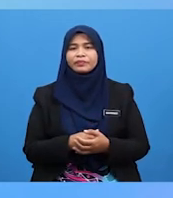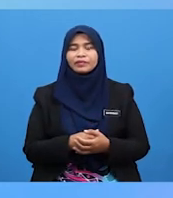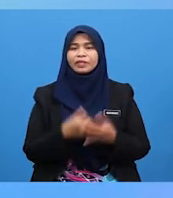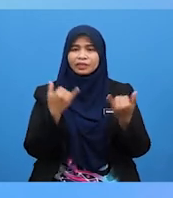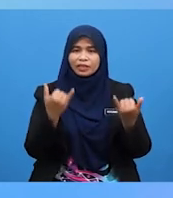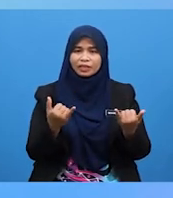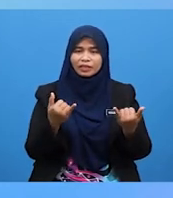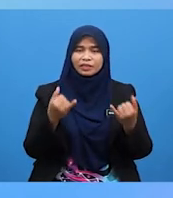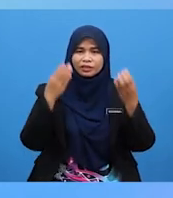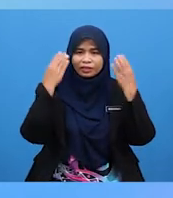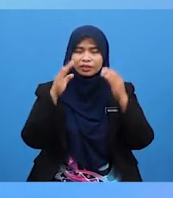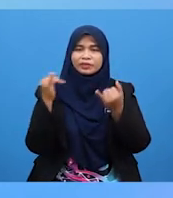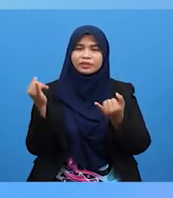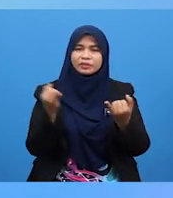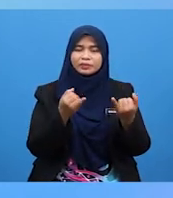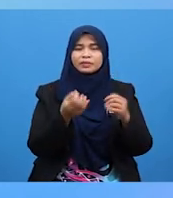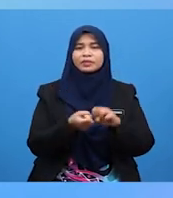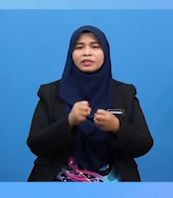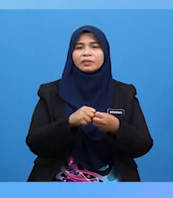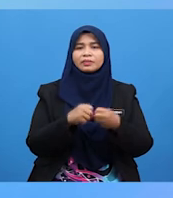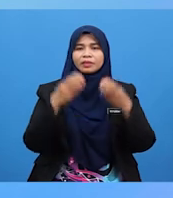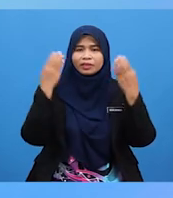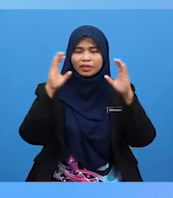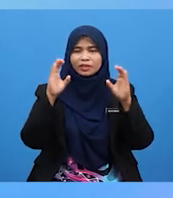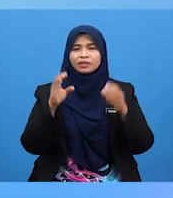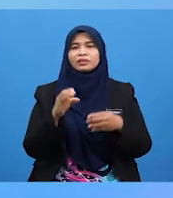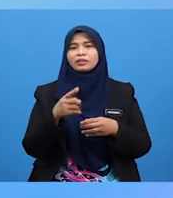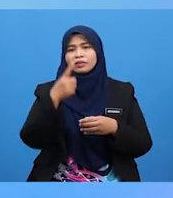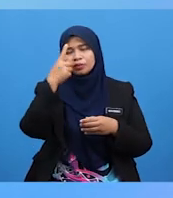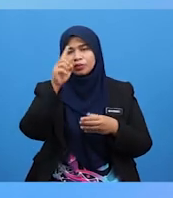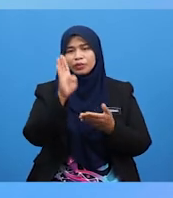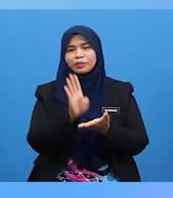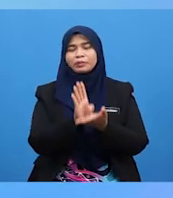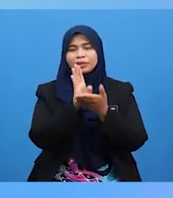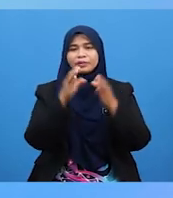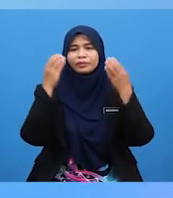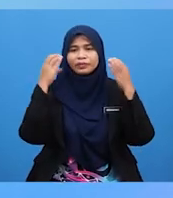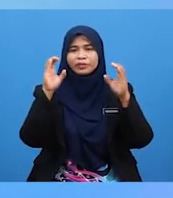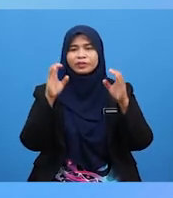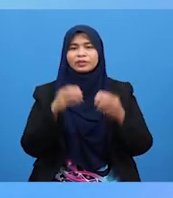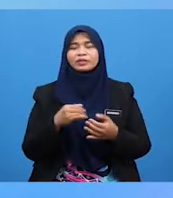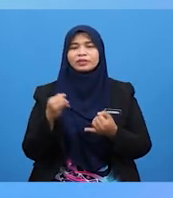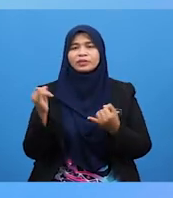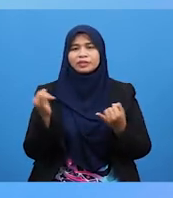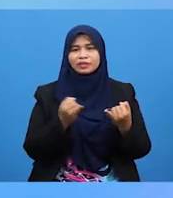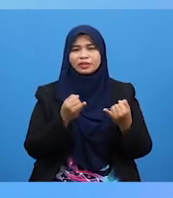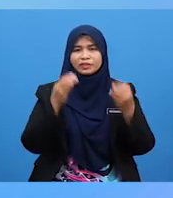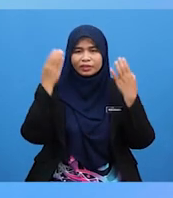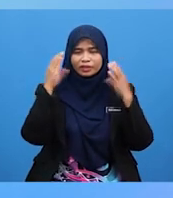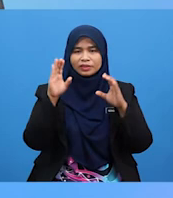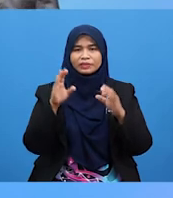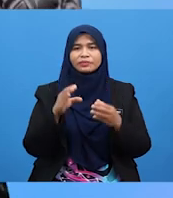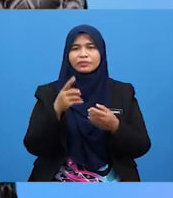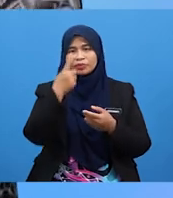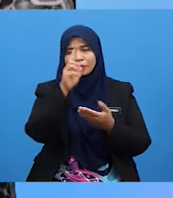Sekarang Cikgu Menjemput Sahabat Cikgu Cikgu Atikah Untuk Membantu Cikgu Dijemput Cikgu